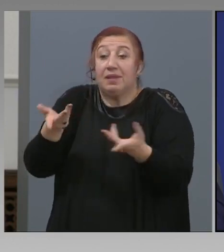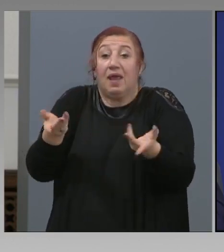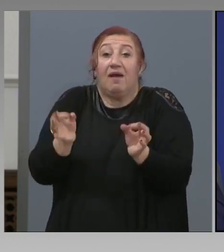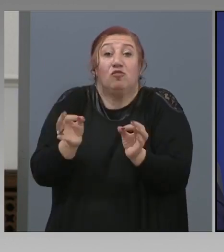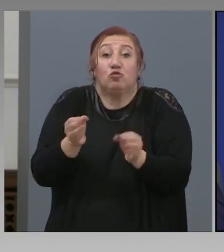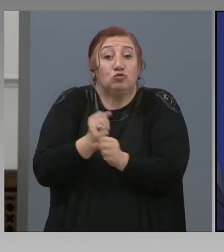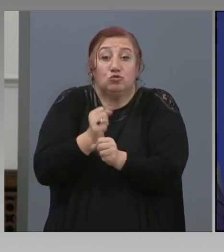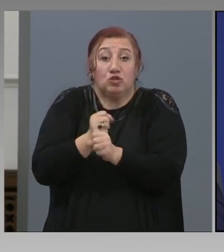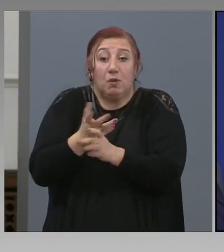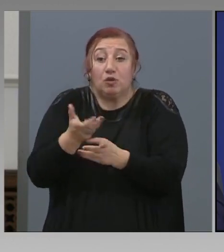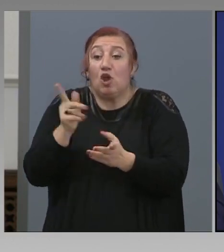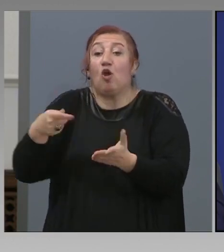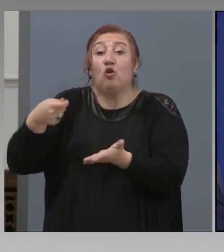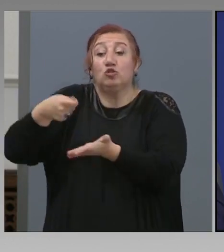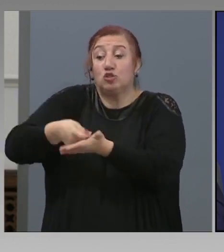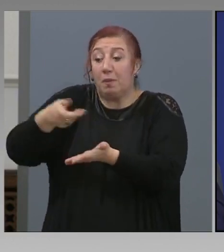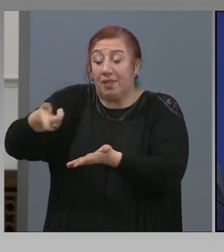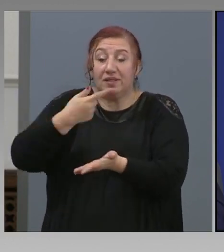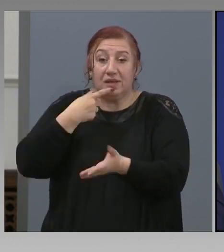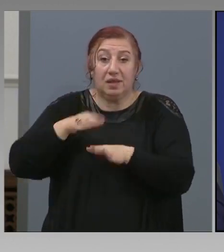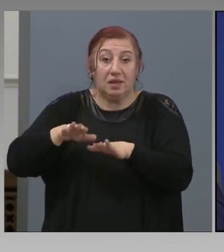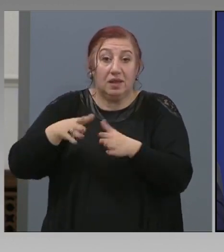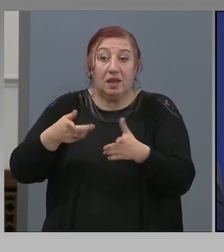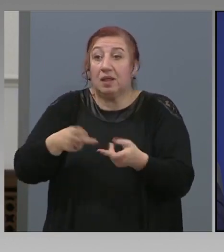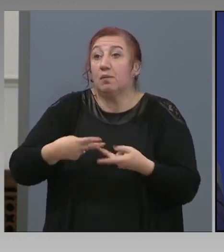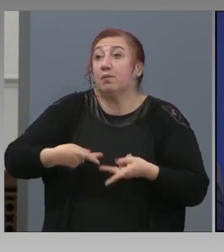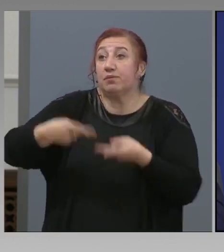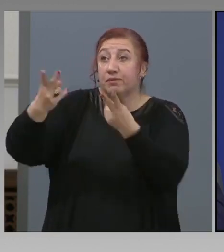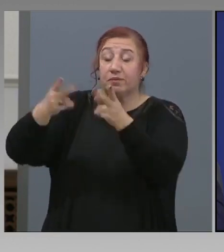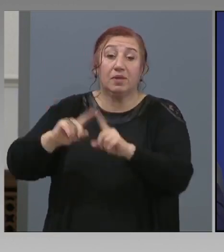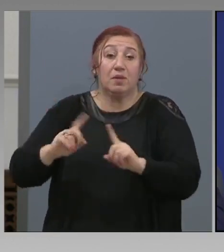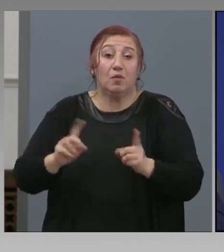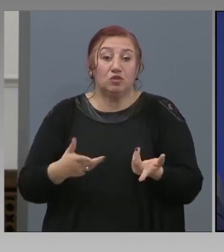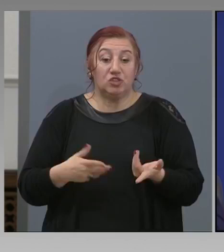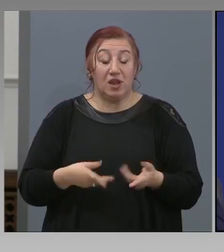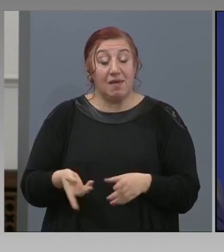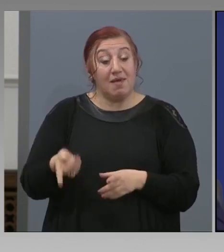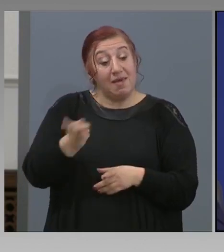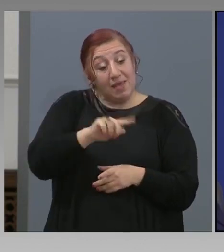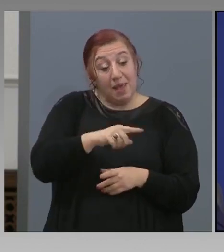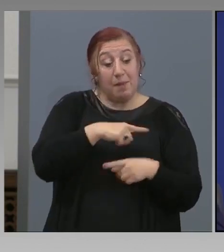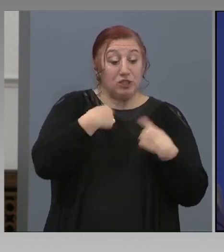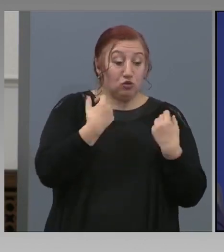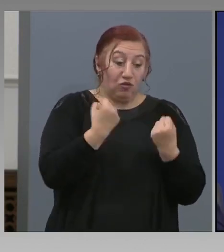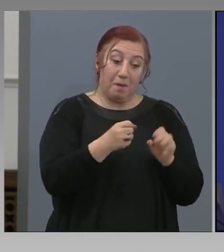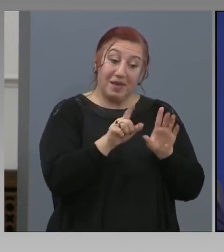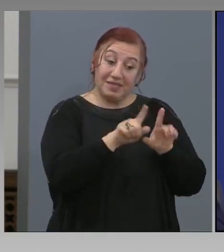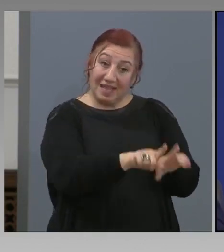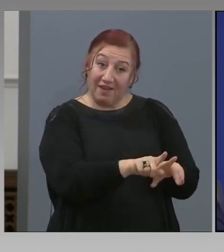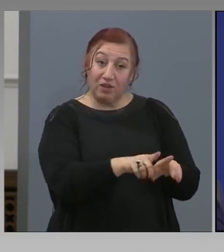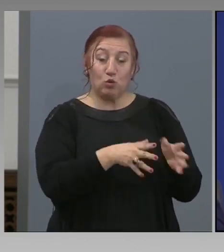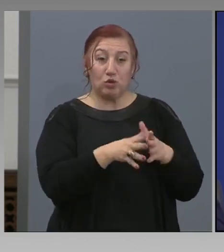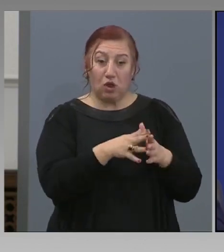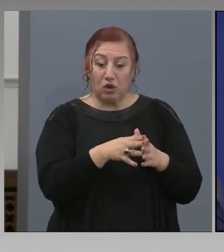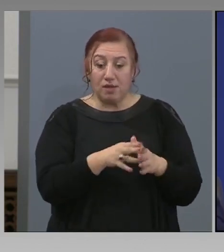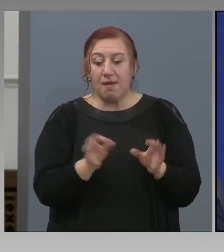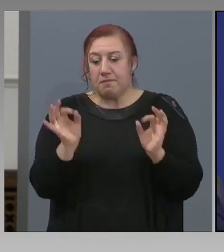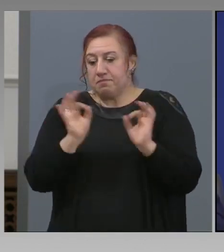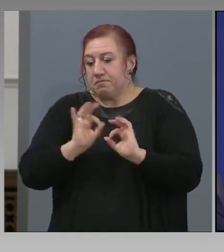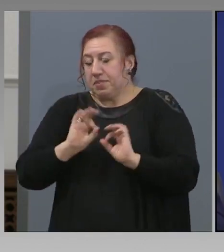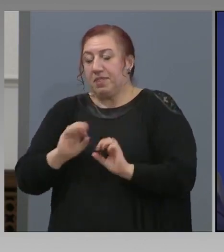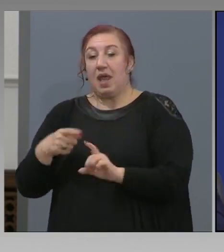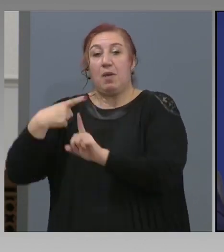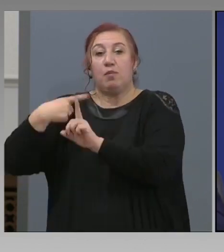работят, няма кой да им го плати. Значи, хем ще рискуваме здравето на хората, хем няма да има плюс в